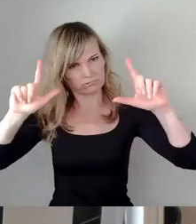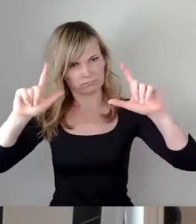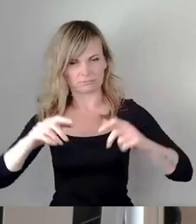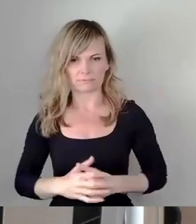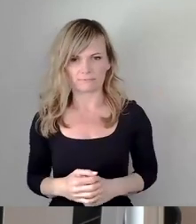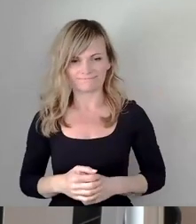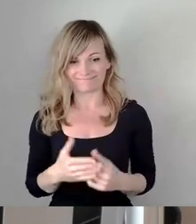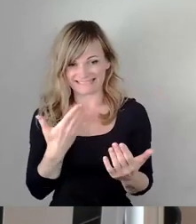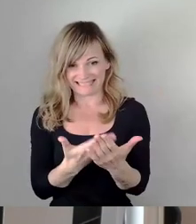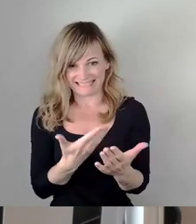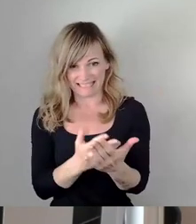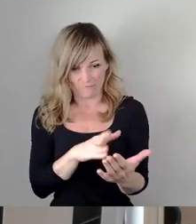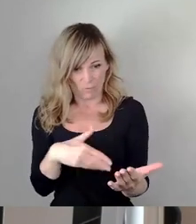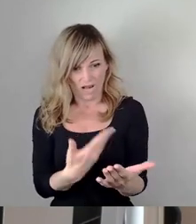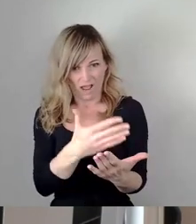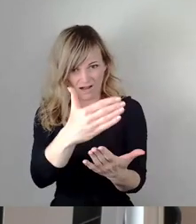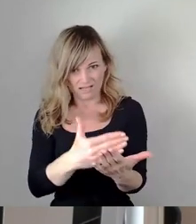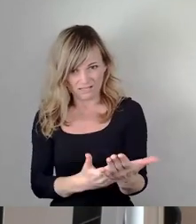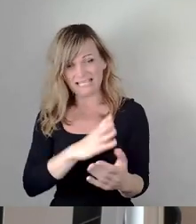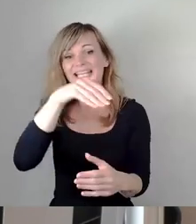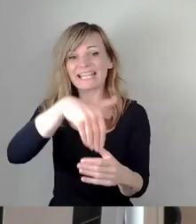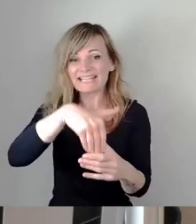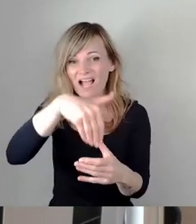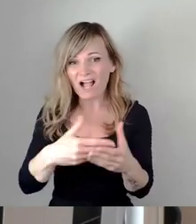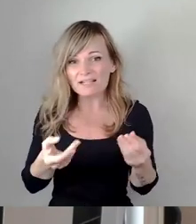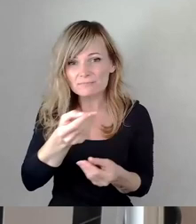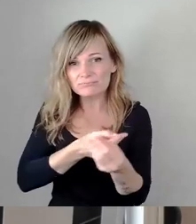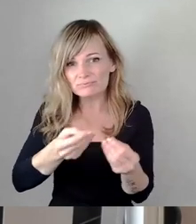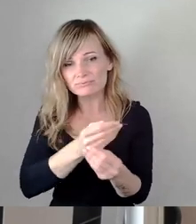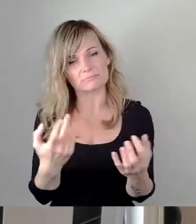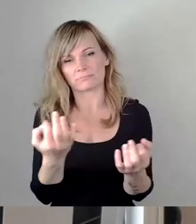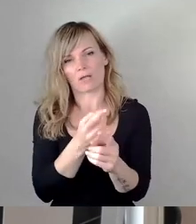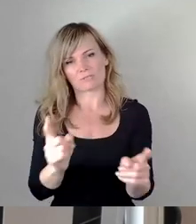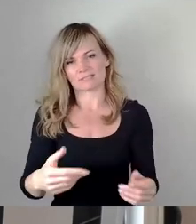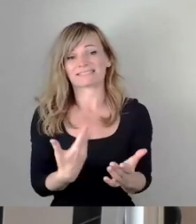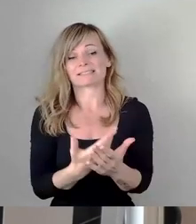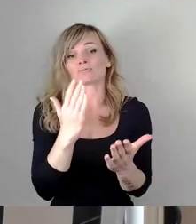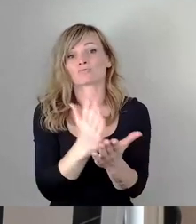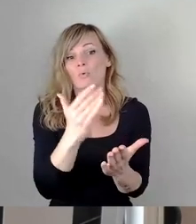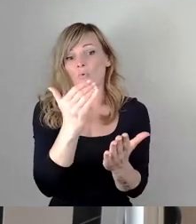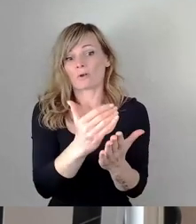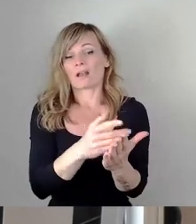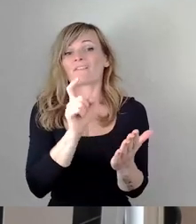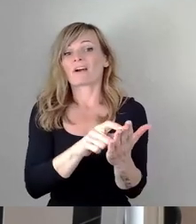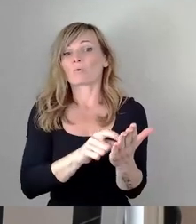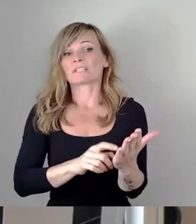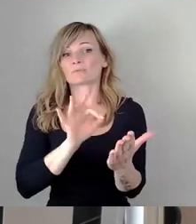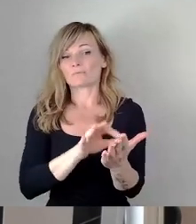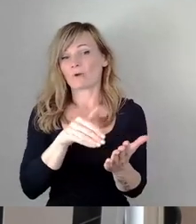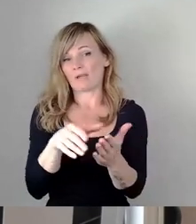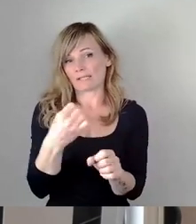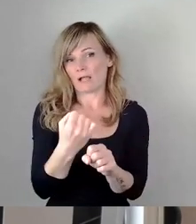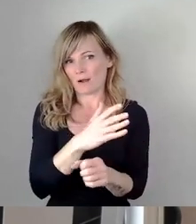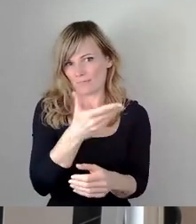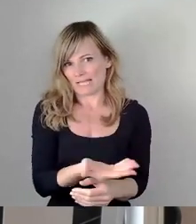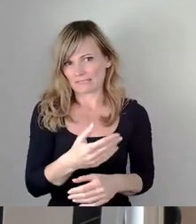da braucht man nicht über Inhalt reden, das ist ja erstmal Voraussetzung für die weitere Arbeit. Und wer mit